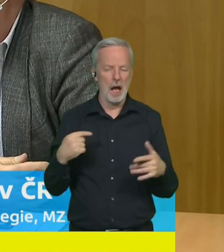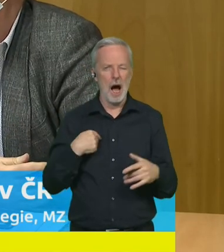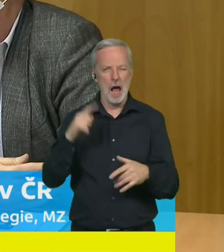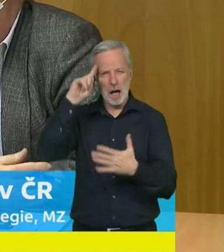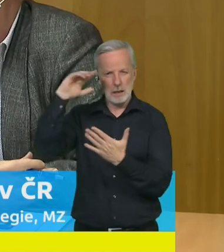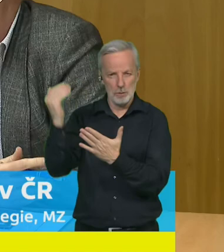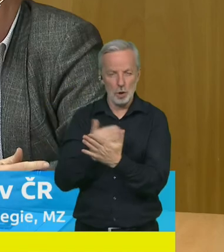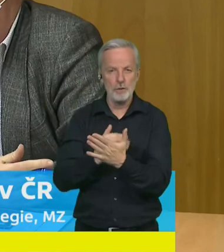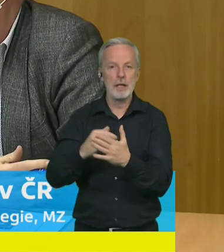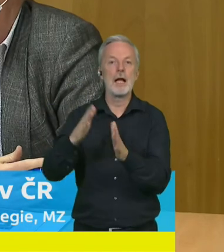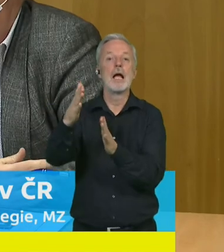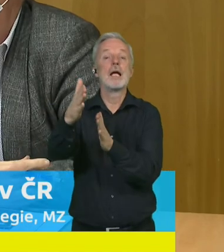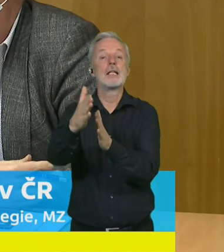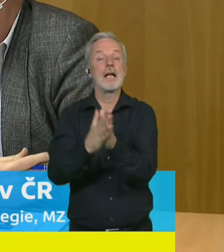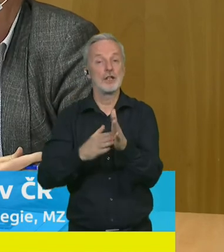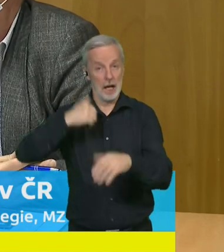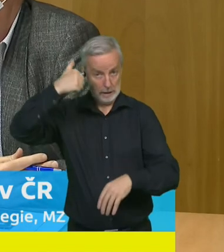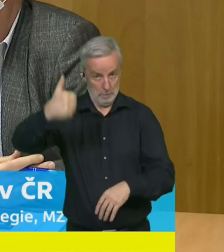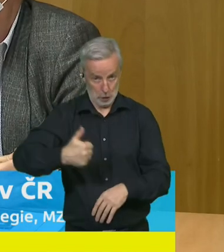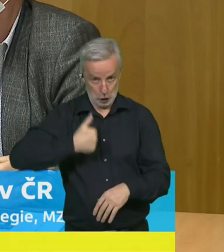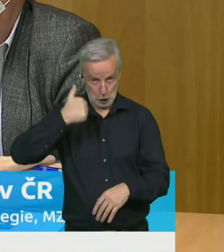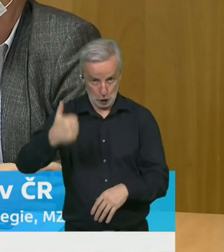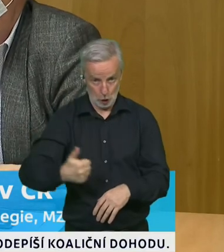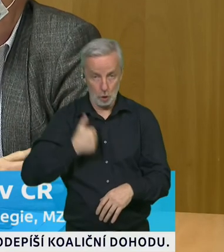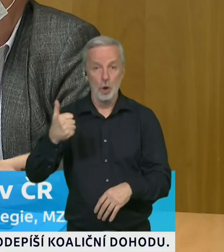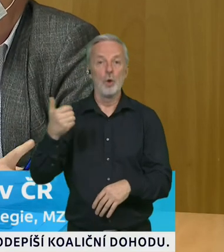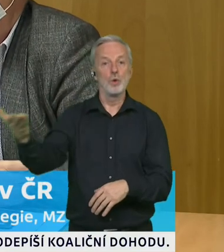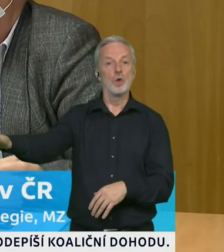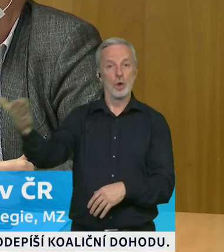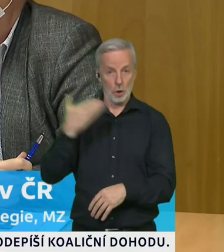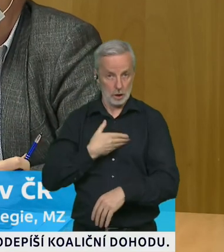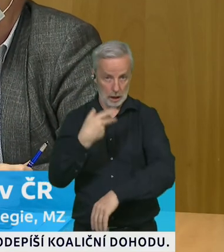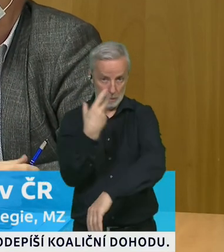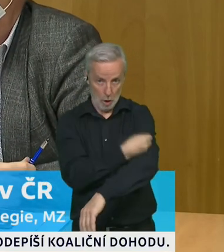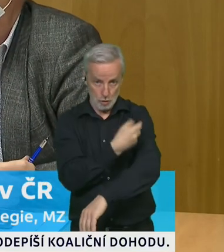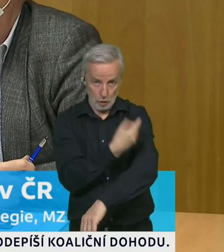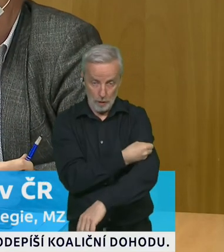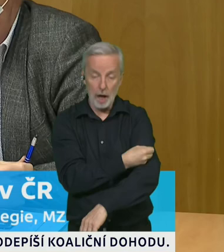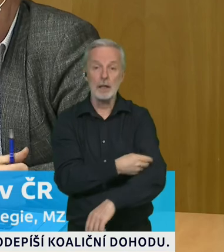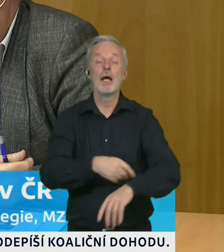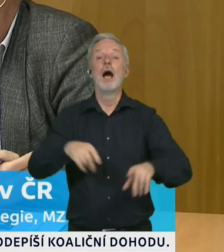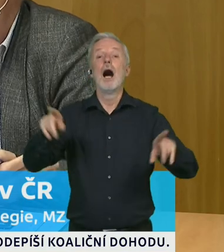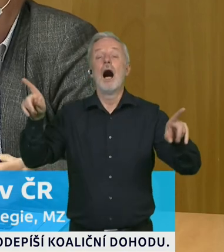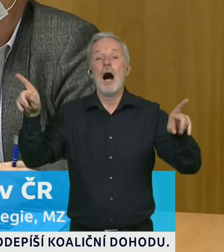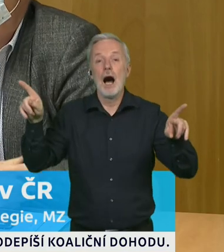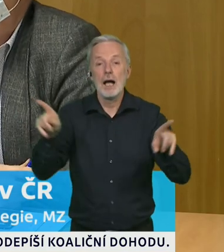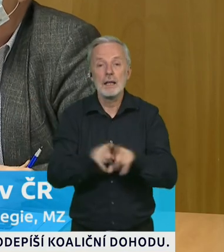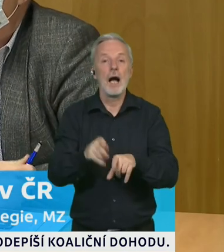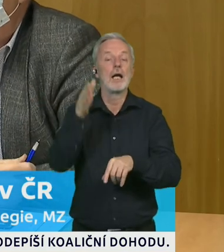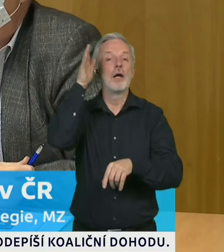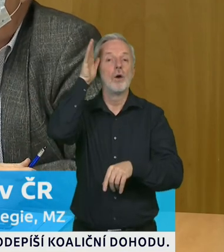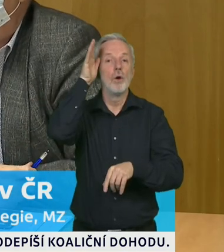příštího roku spolu s dodávkou prvních šarží vakcín by měla být komunikovaná